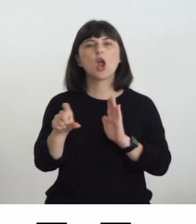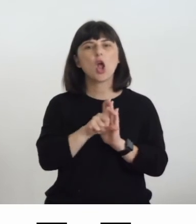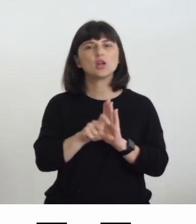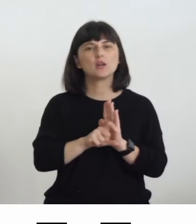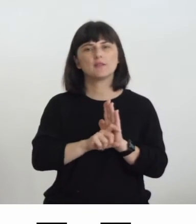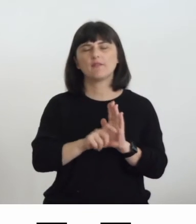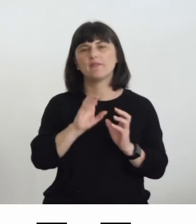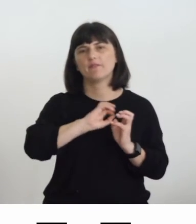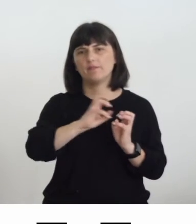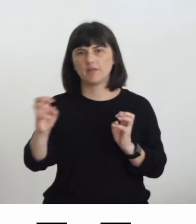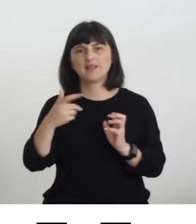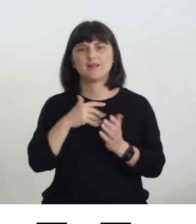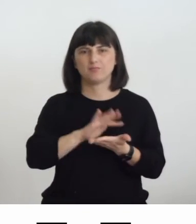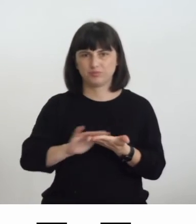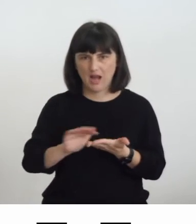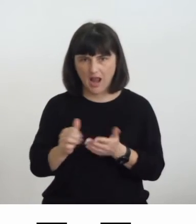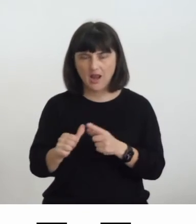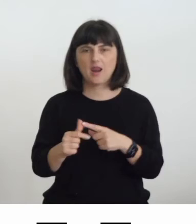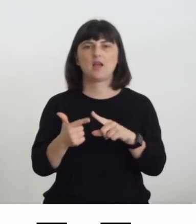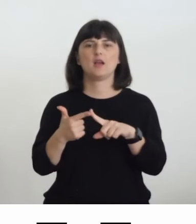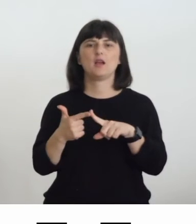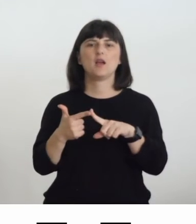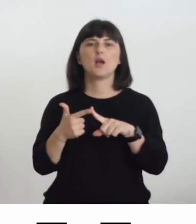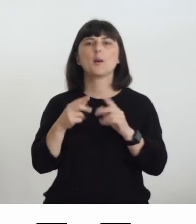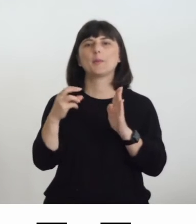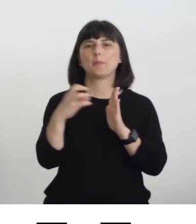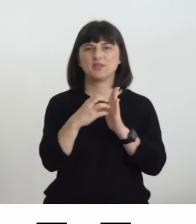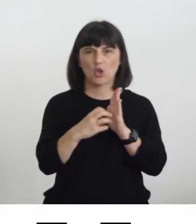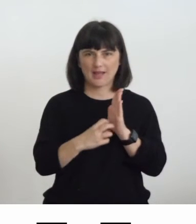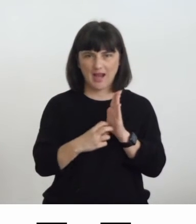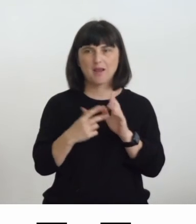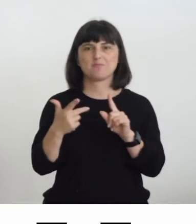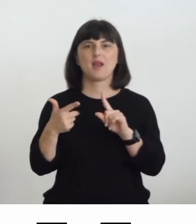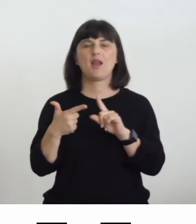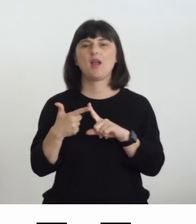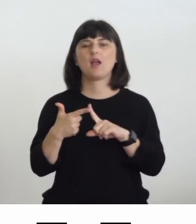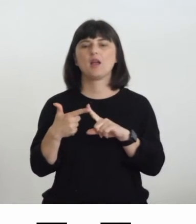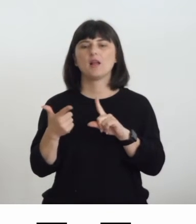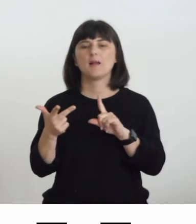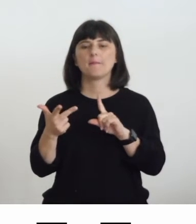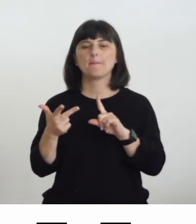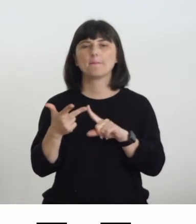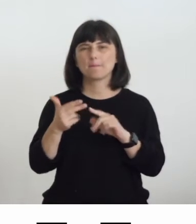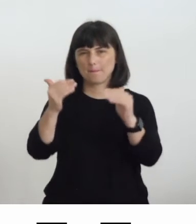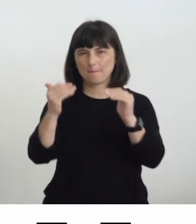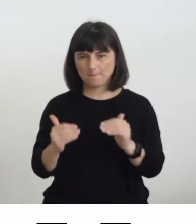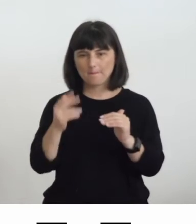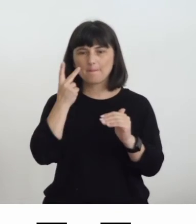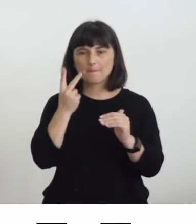avere la scrittura Braille abbiamo anche una traduzione pittogrammatica e in basso